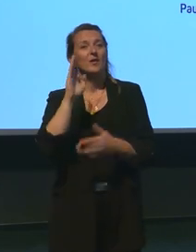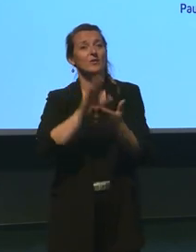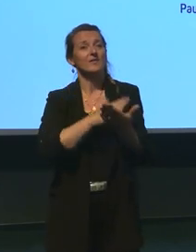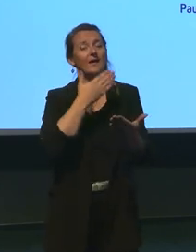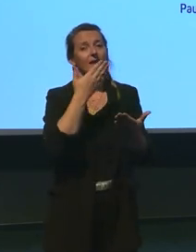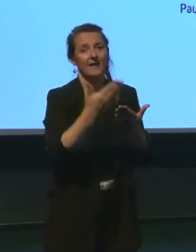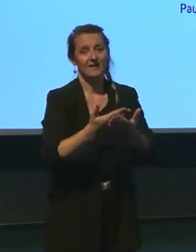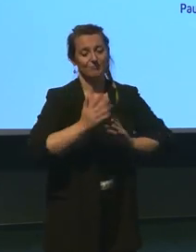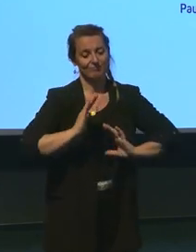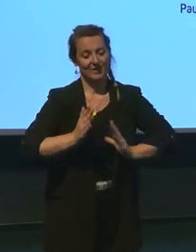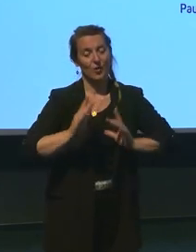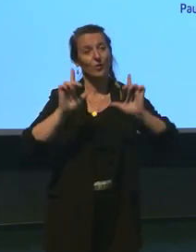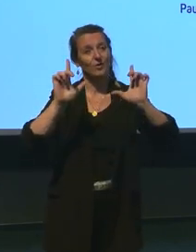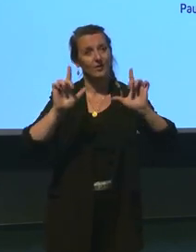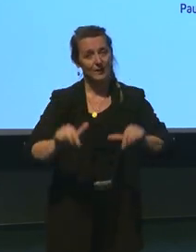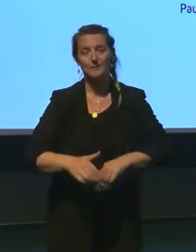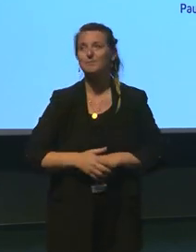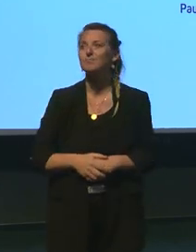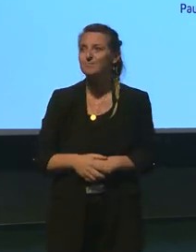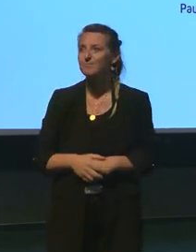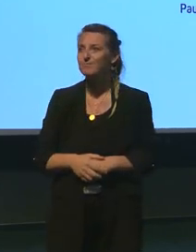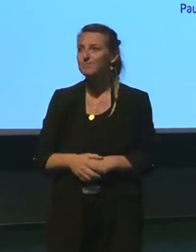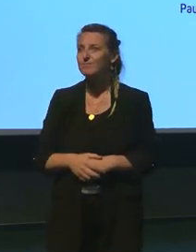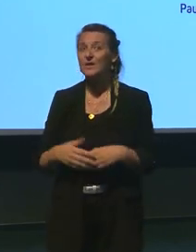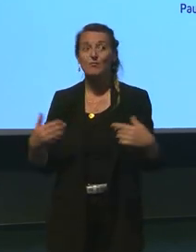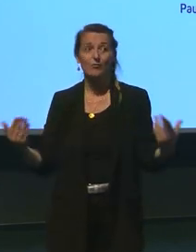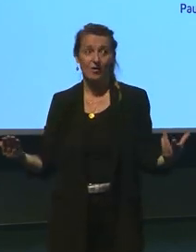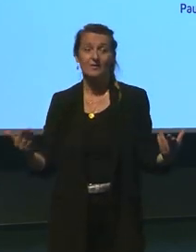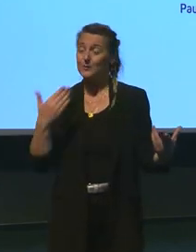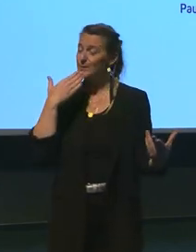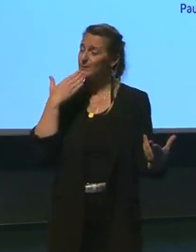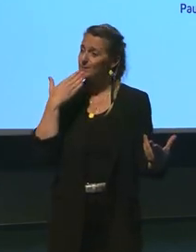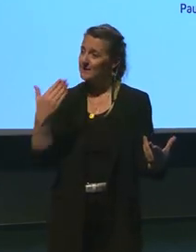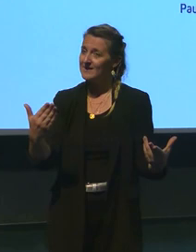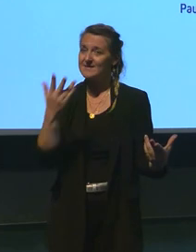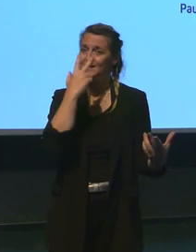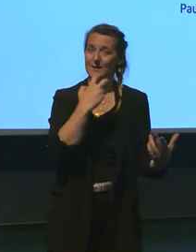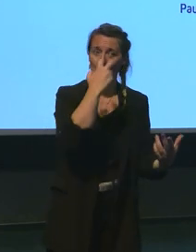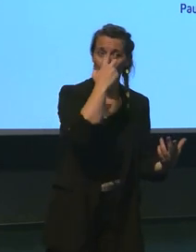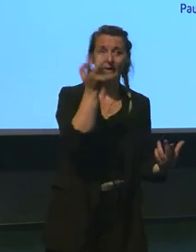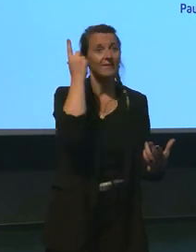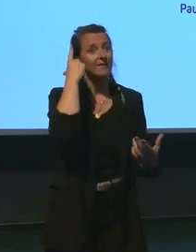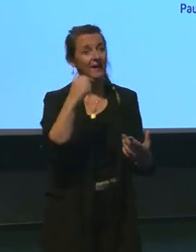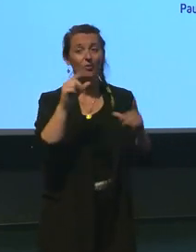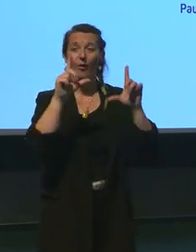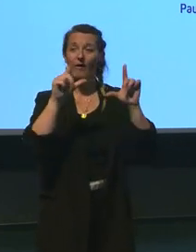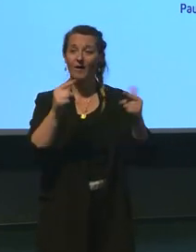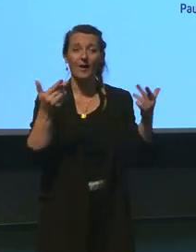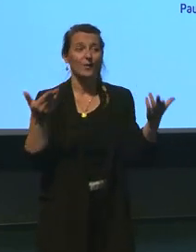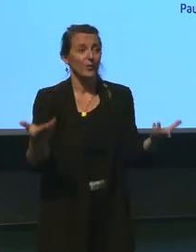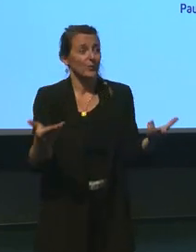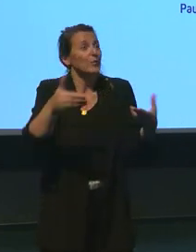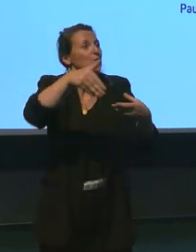interprétée en langue des signes. Donc voilà, merci à Lorraine et Nora qui sont avec